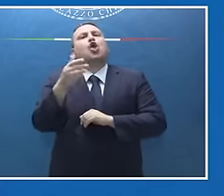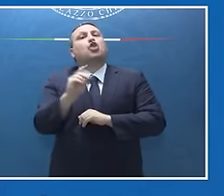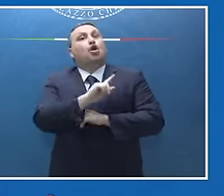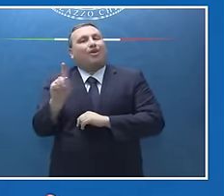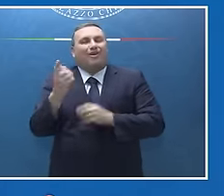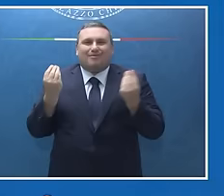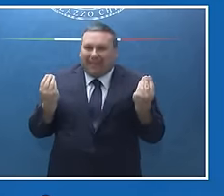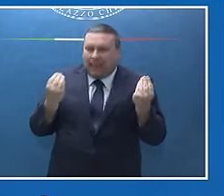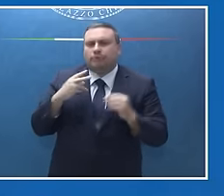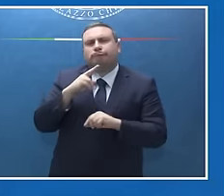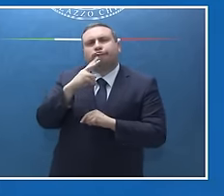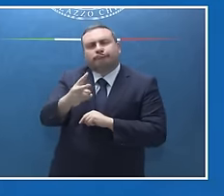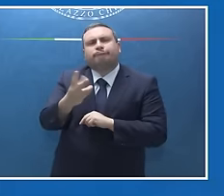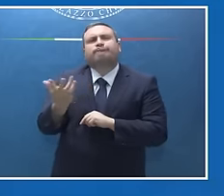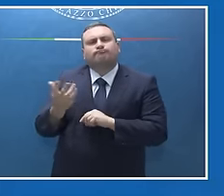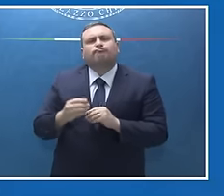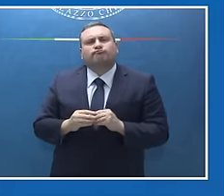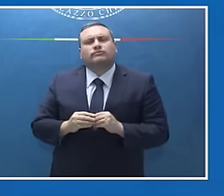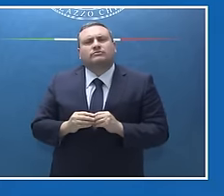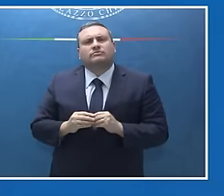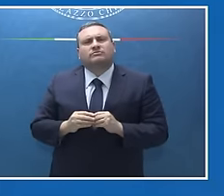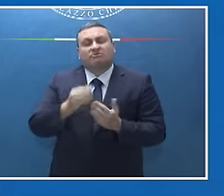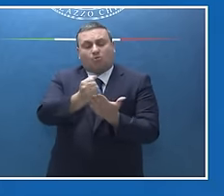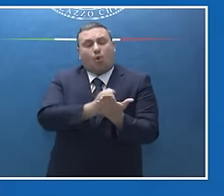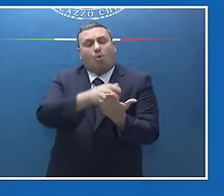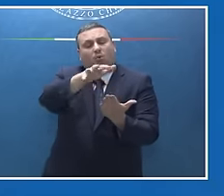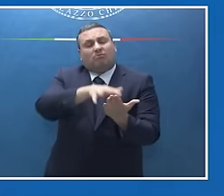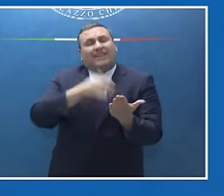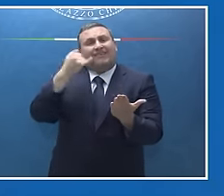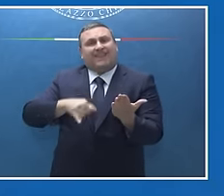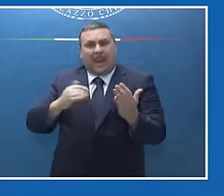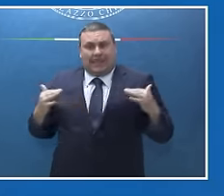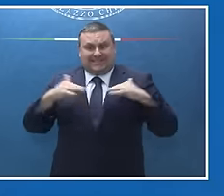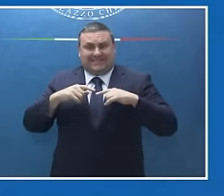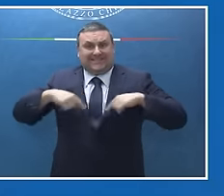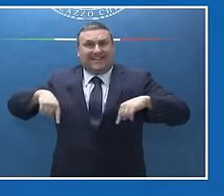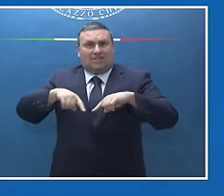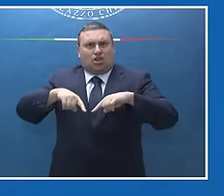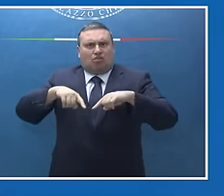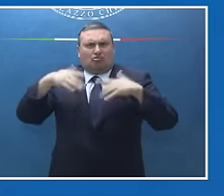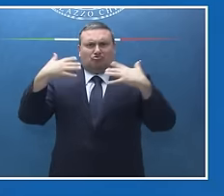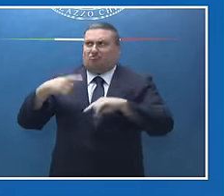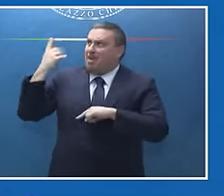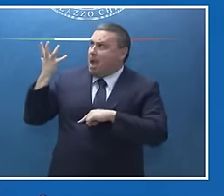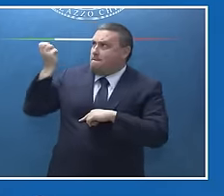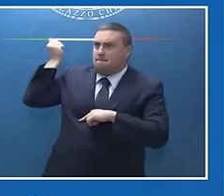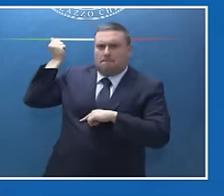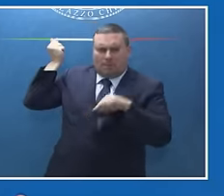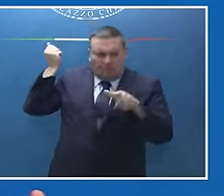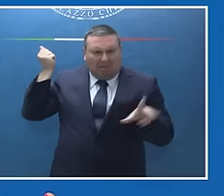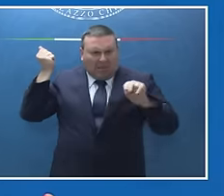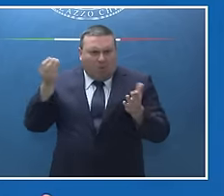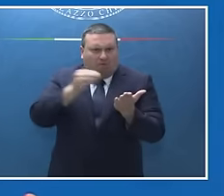solitamente accade che nei documenti finali di questa sessione le cose che sono già date per acquisite non vengono ripetute